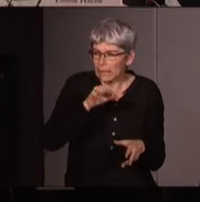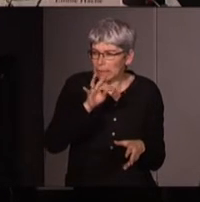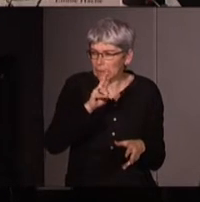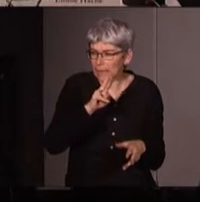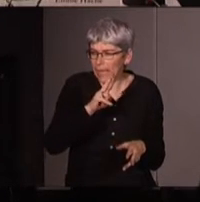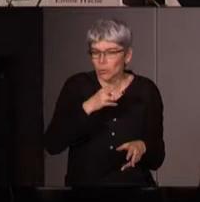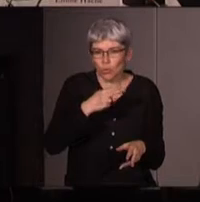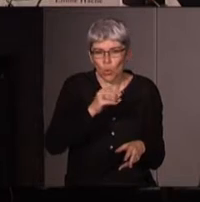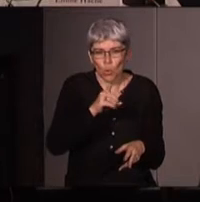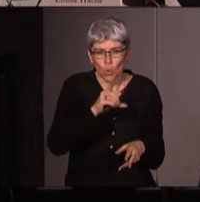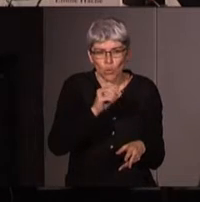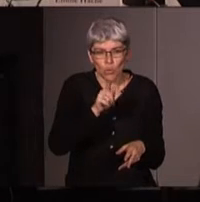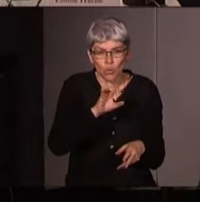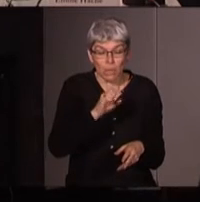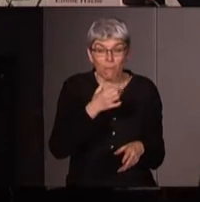chose la maternologie